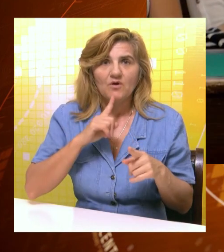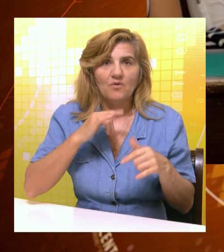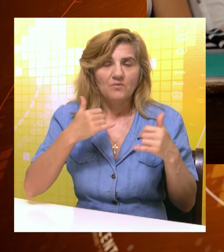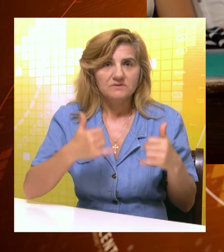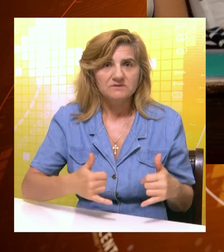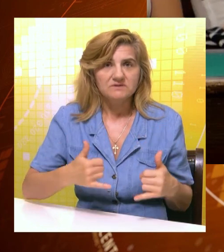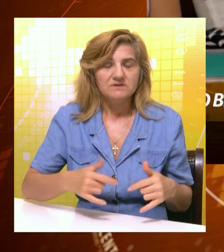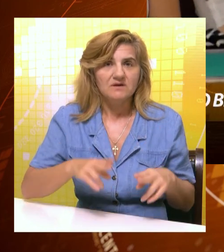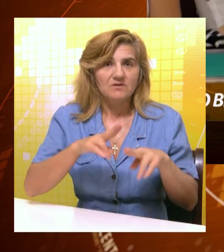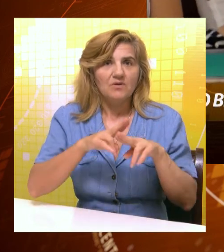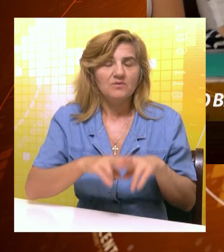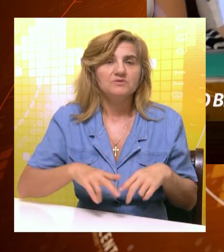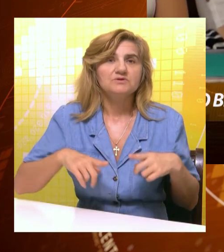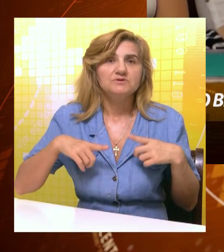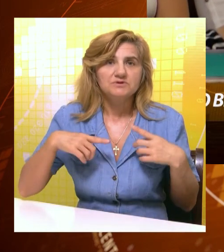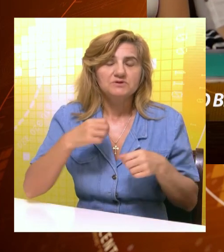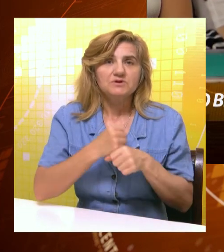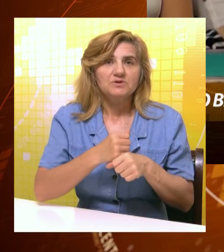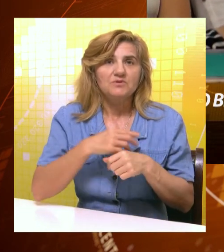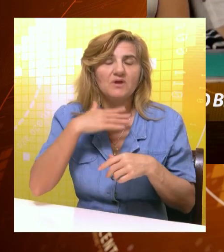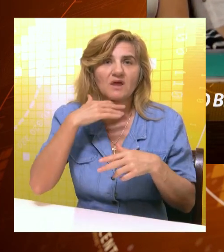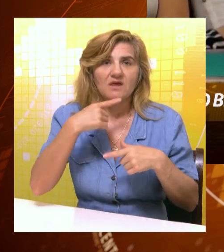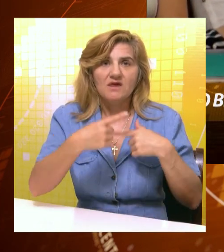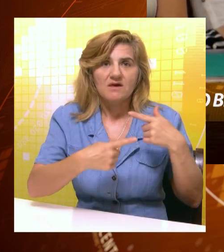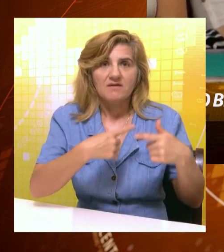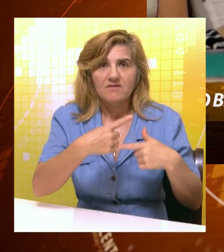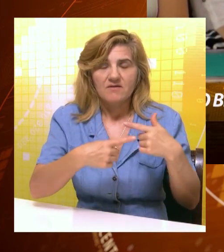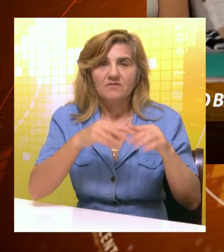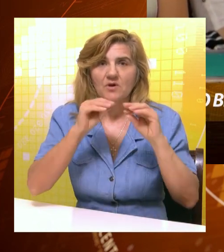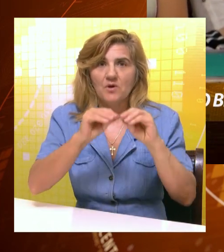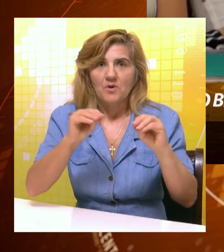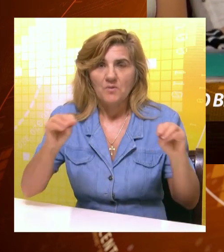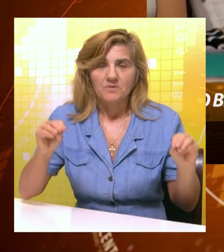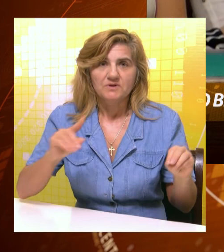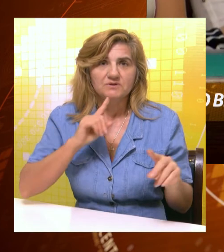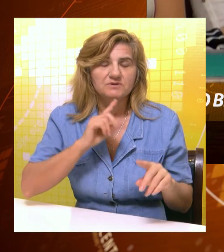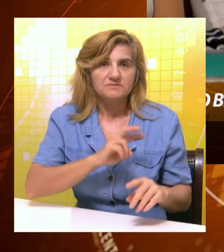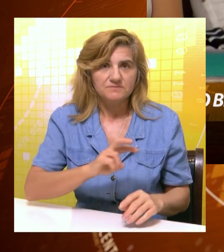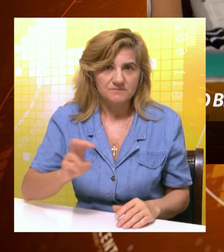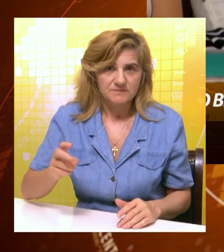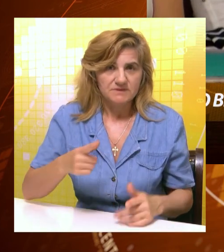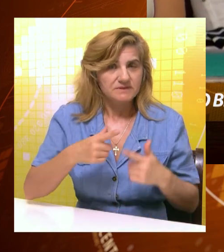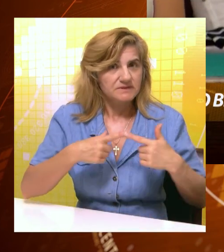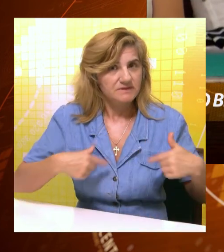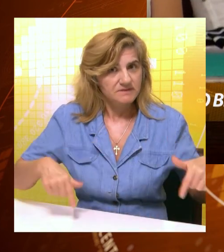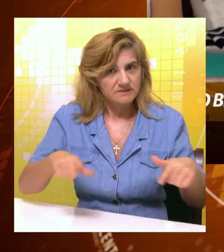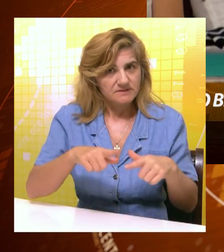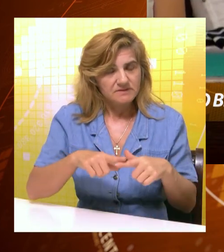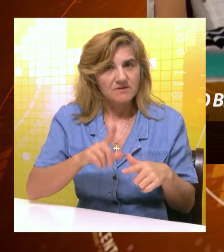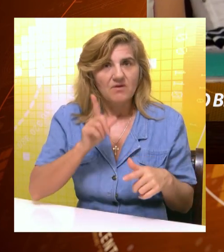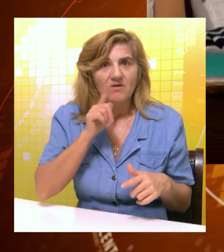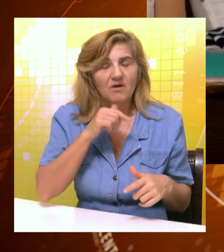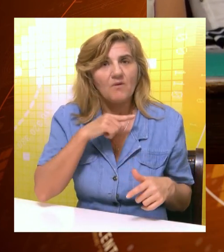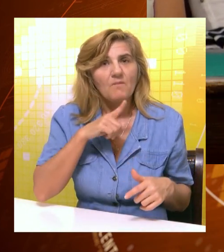koji su ostali, u Subotici je očuvana jevrejska tradicija, običaj i kultura. Subotički